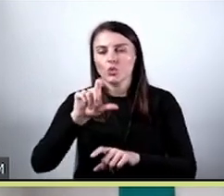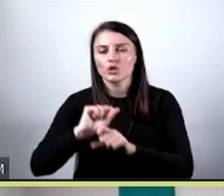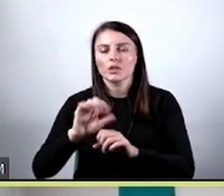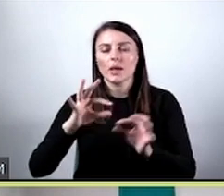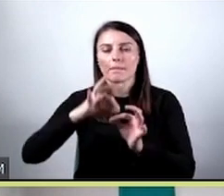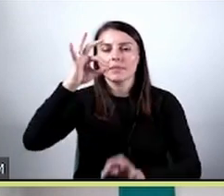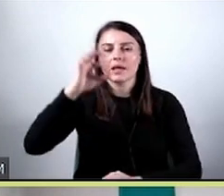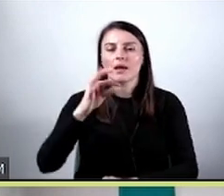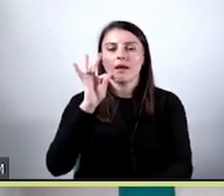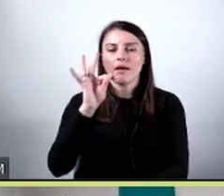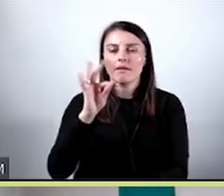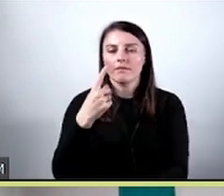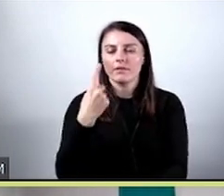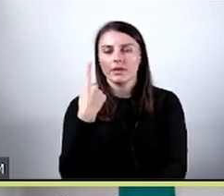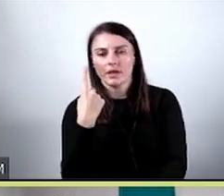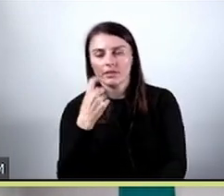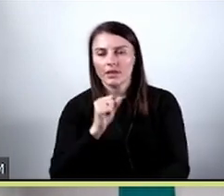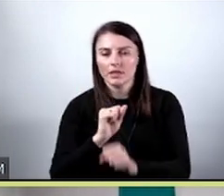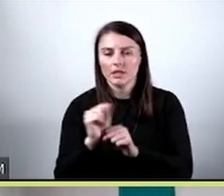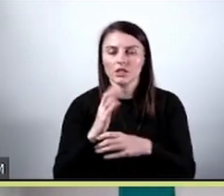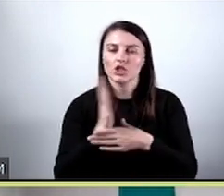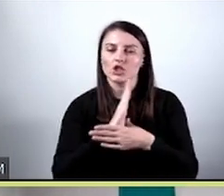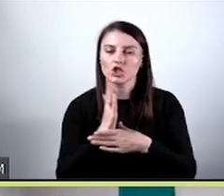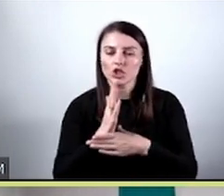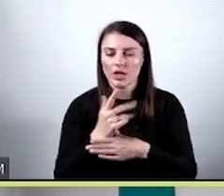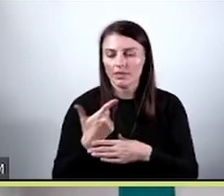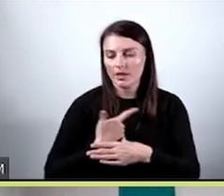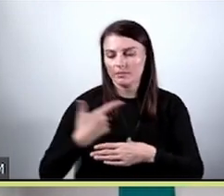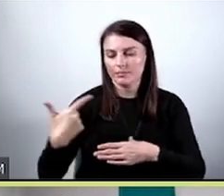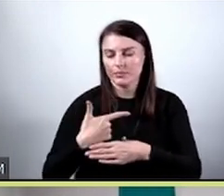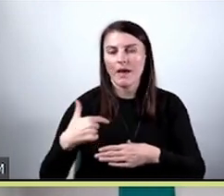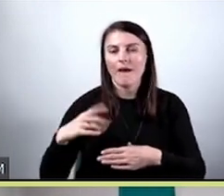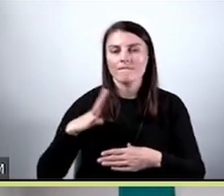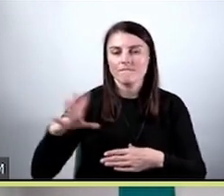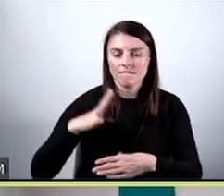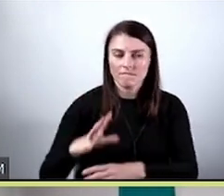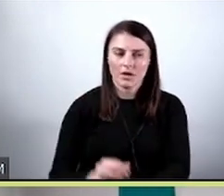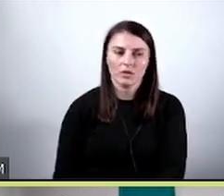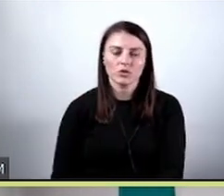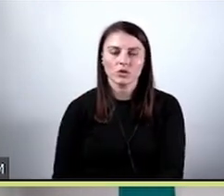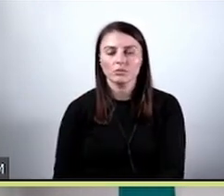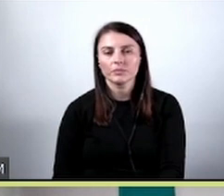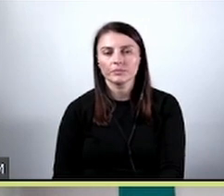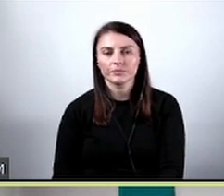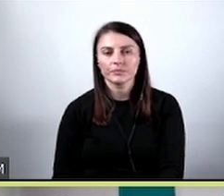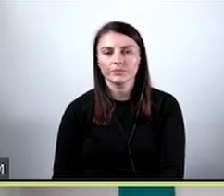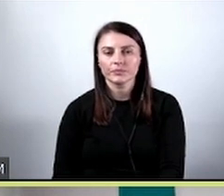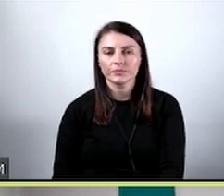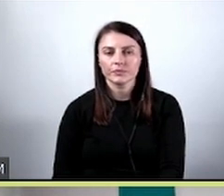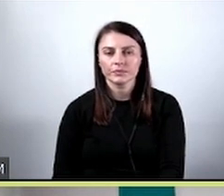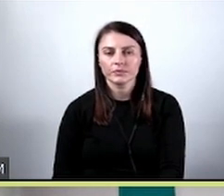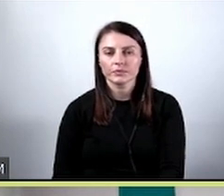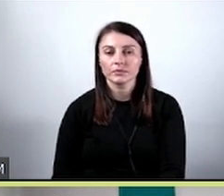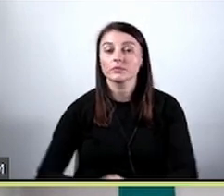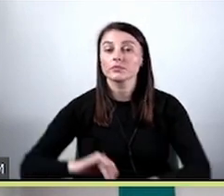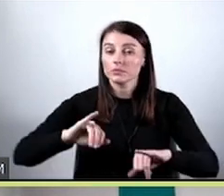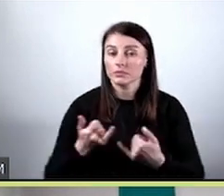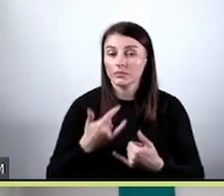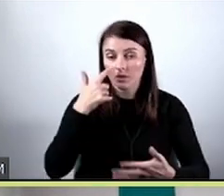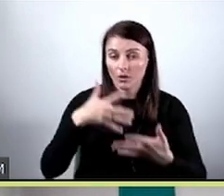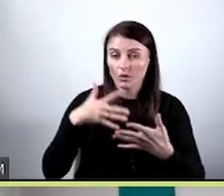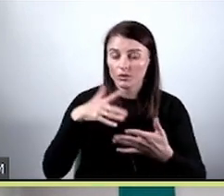średnia harmoniczna pomiędzy tymi dwoma wartościami. Teraz jak oceniać taki model?